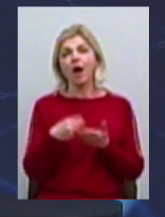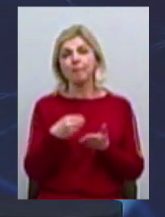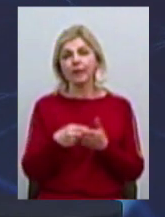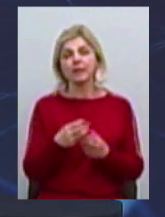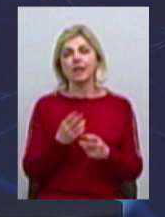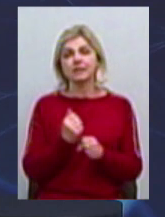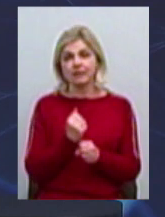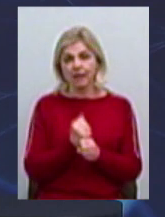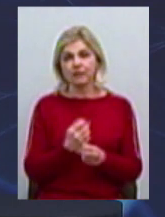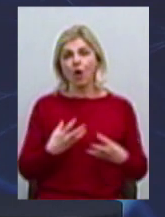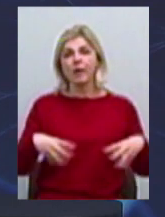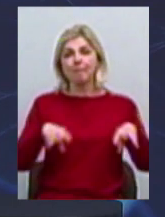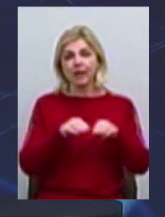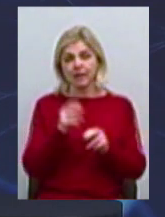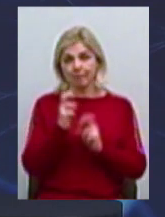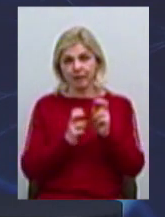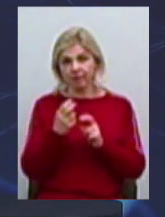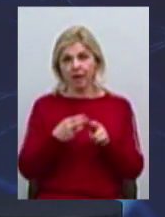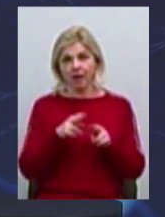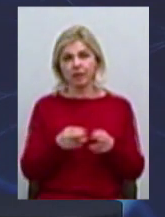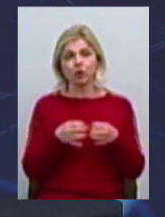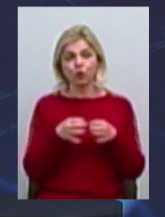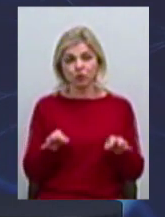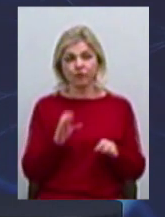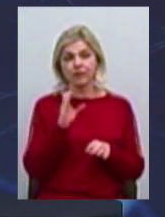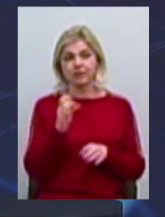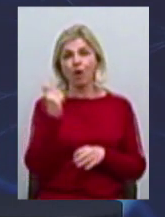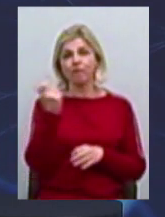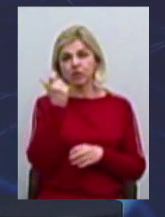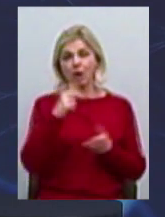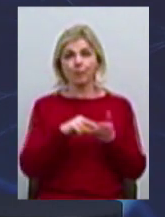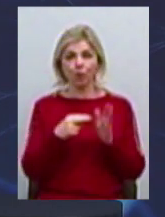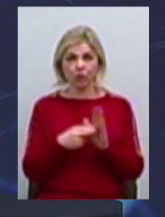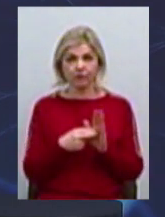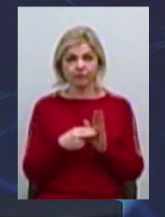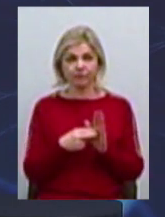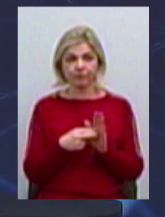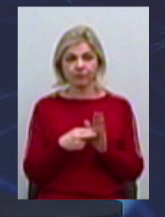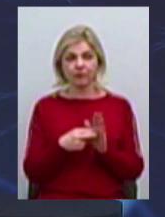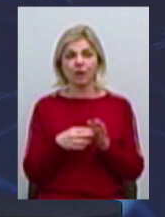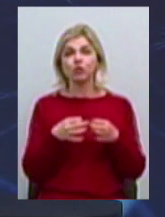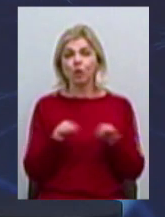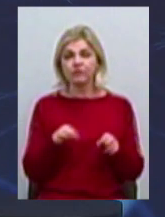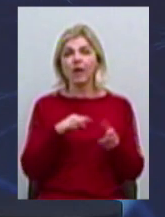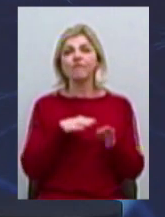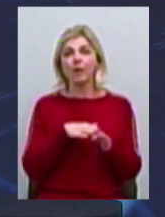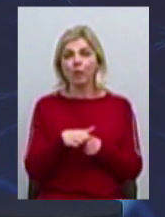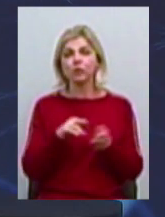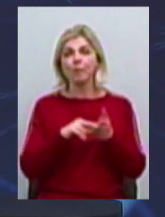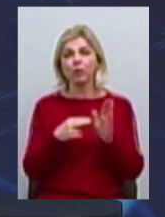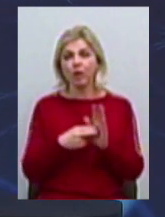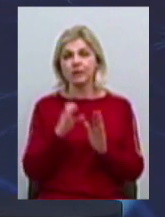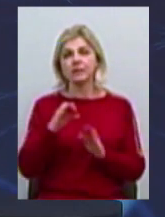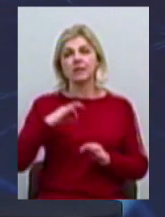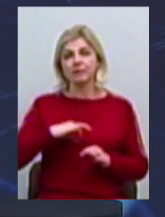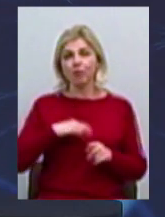створення спільних підприємств, які дозволяють з власником проєкту, дозволяють реалізовувати проєкти із застосуванням